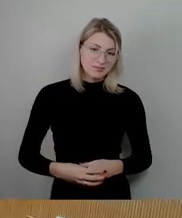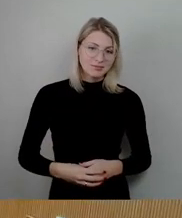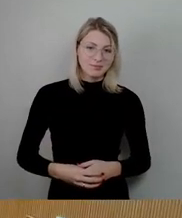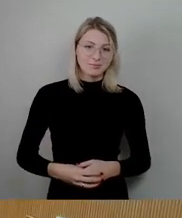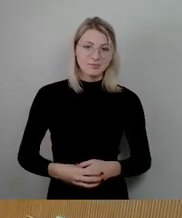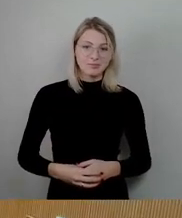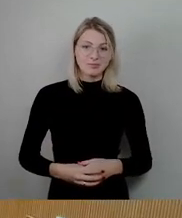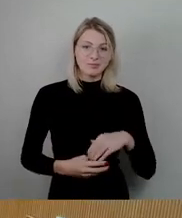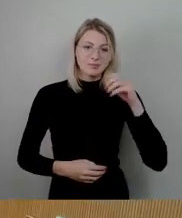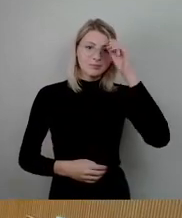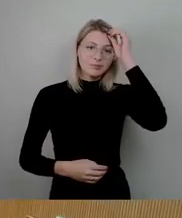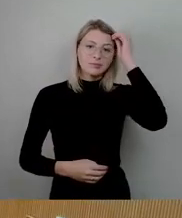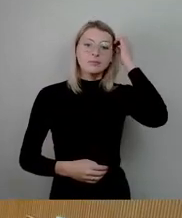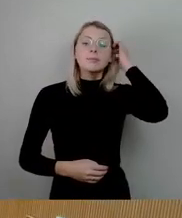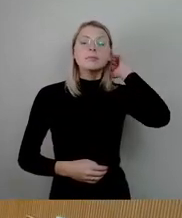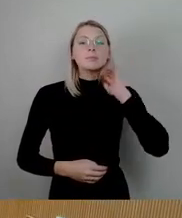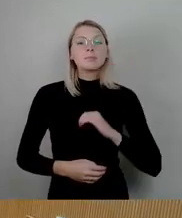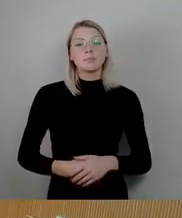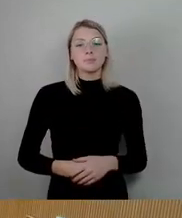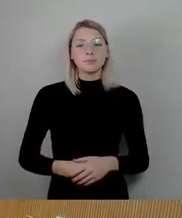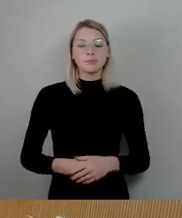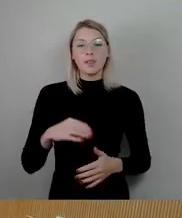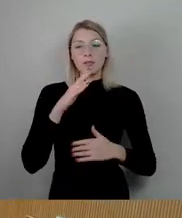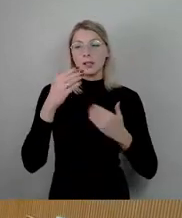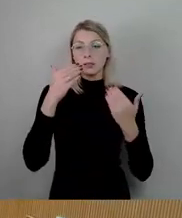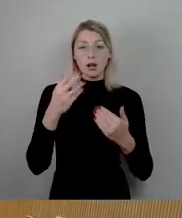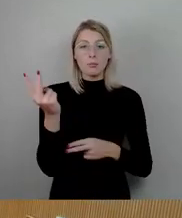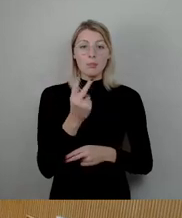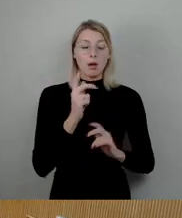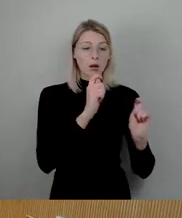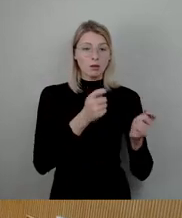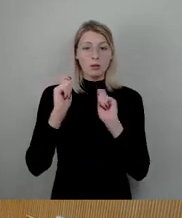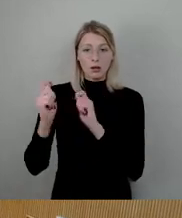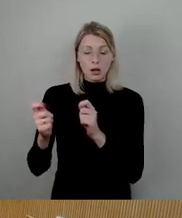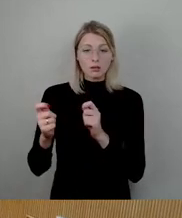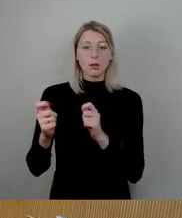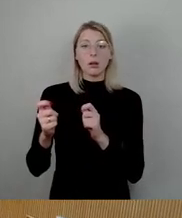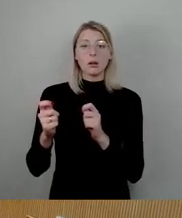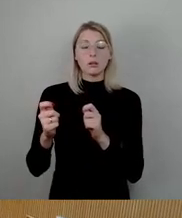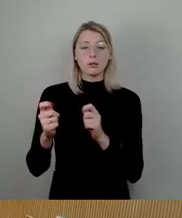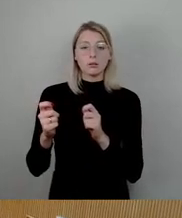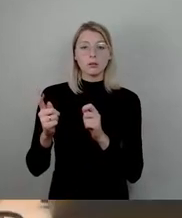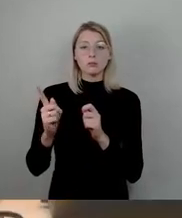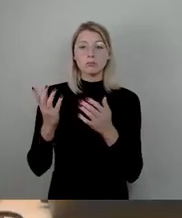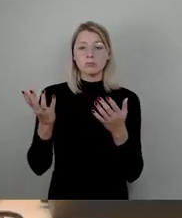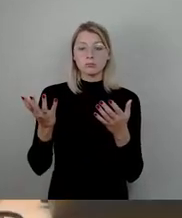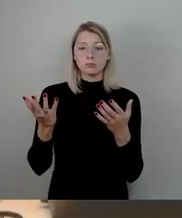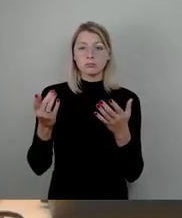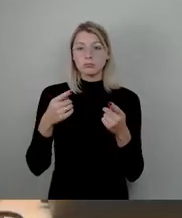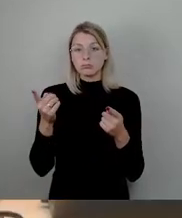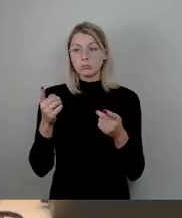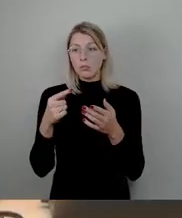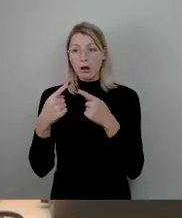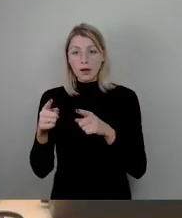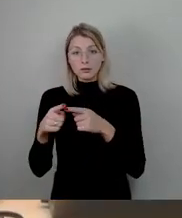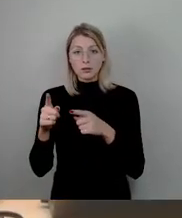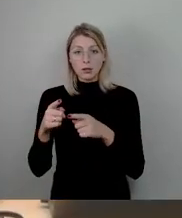Vielen Dank und zu beiden Anträgen, Daniela, verzichtet, gibt es da weiteren Redebedarf? Das sehe ich